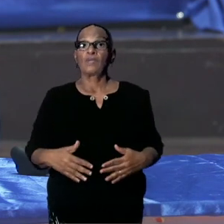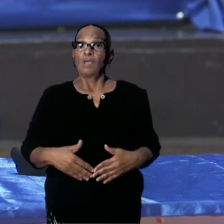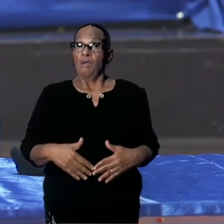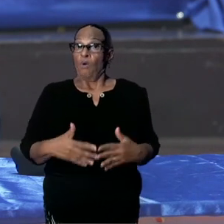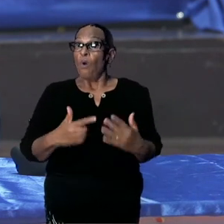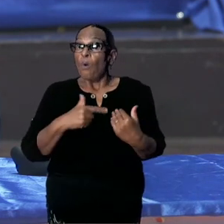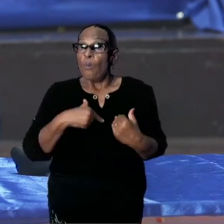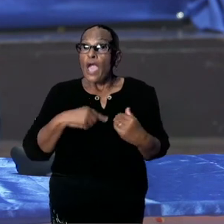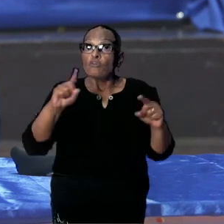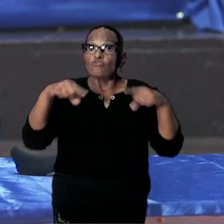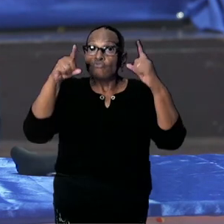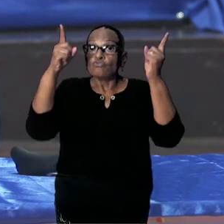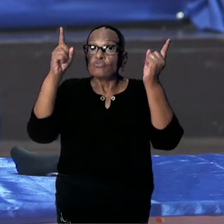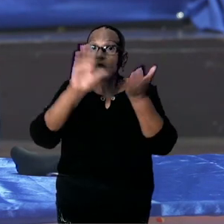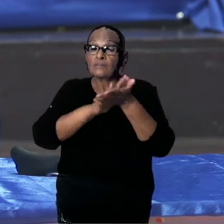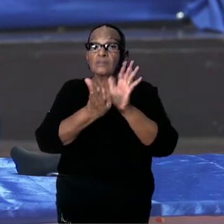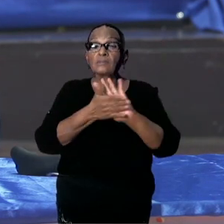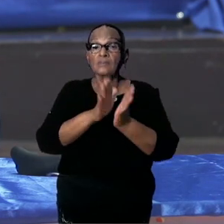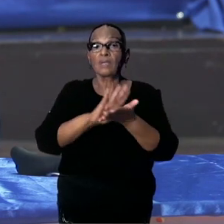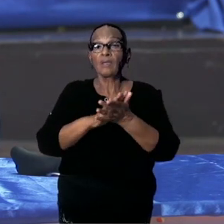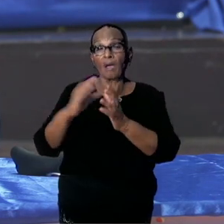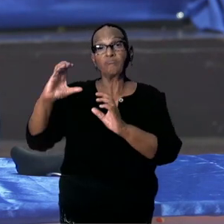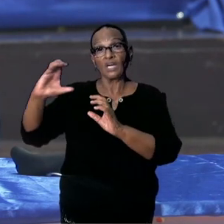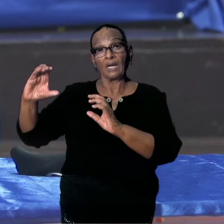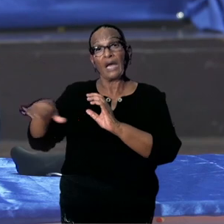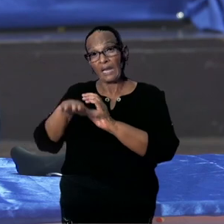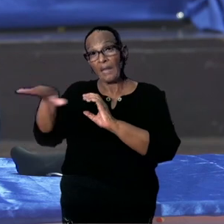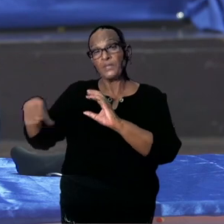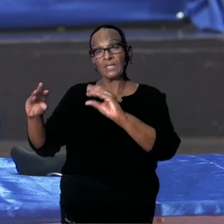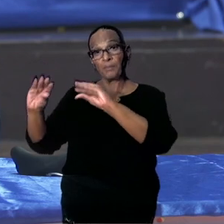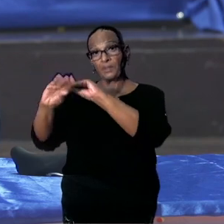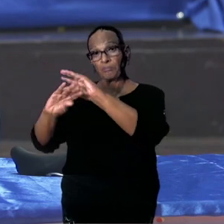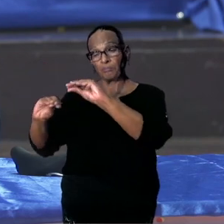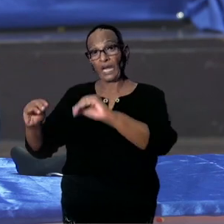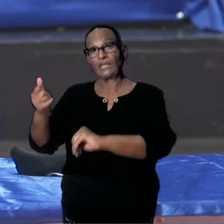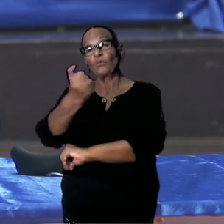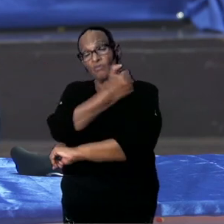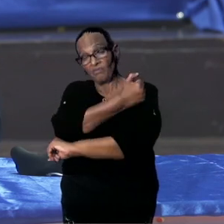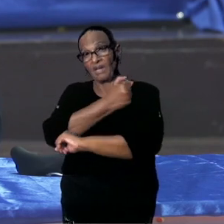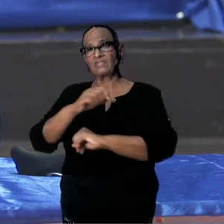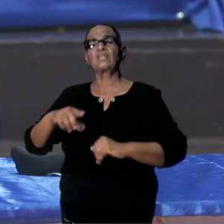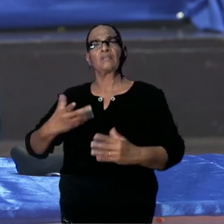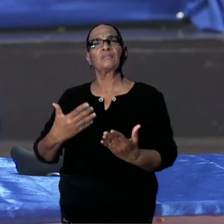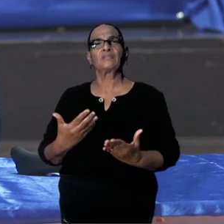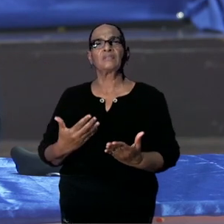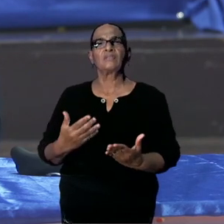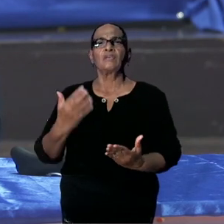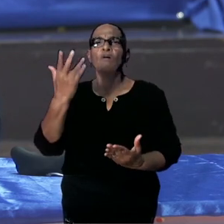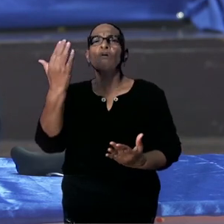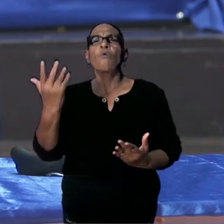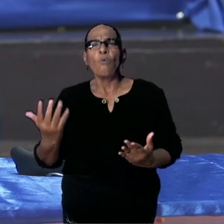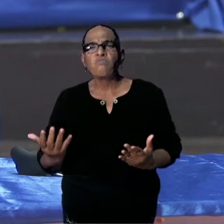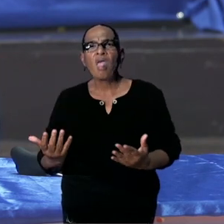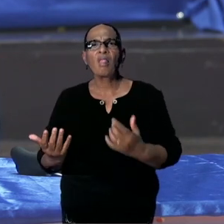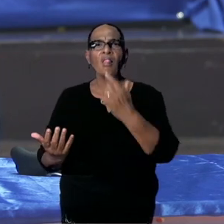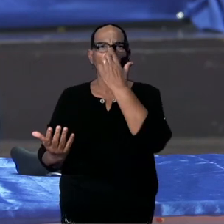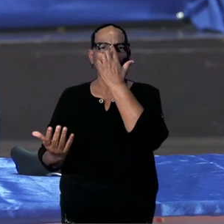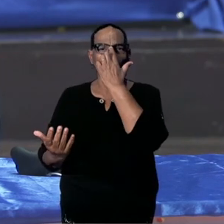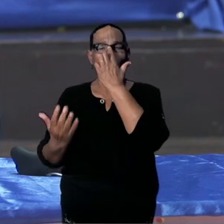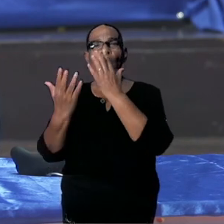onderhandelingen gevoerd die wij, ik bedoel COVAX. En op basis van de aantallen die ze hebben kunnen